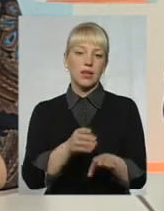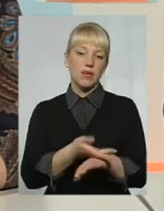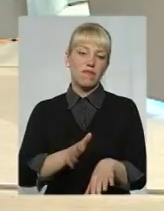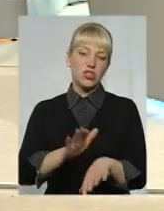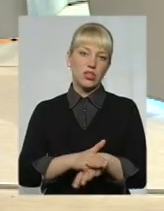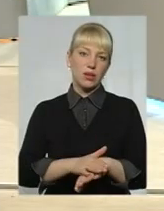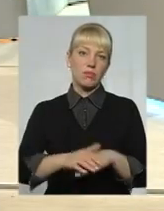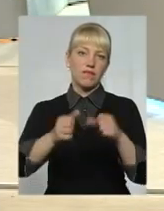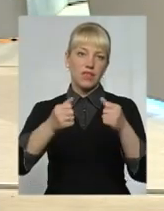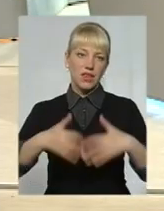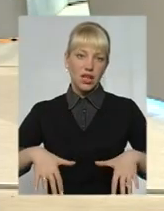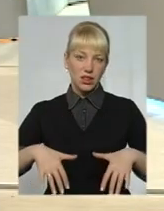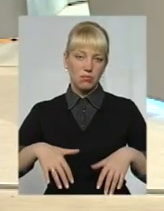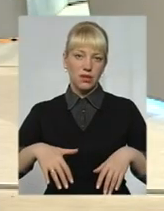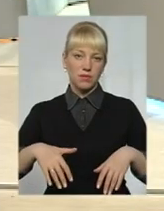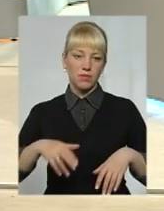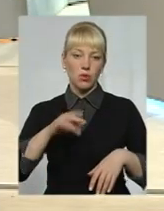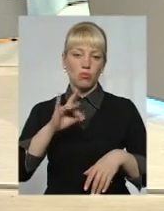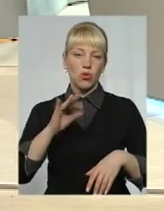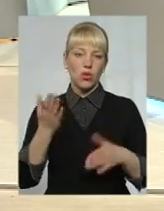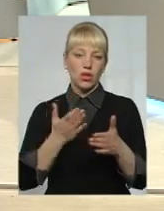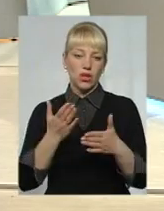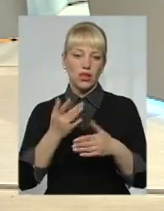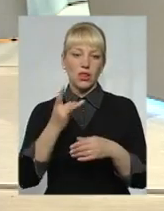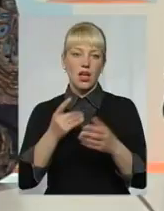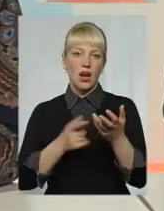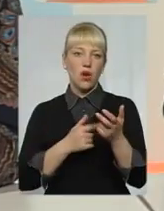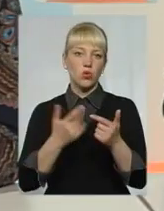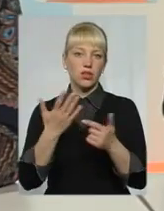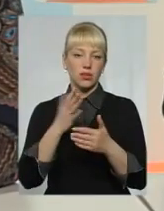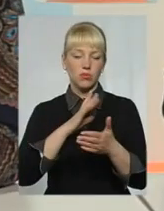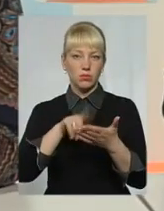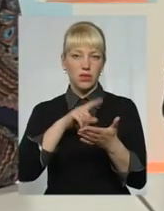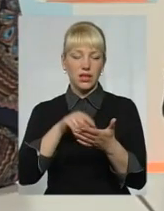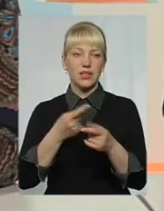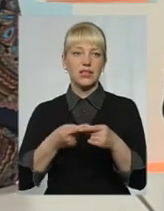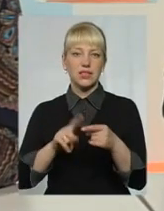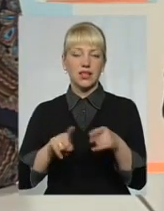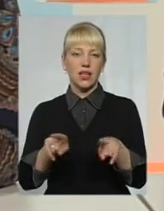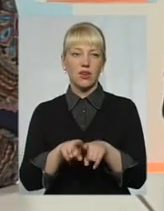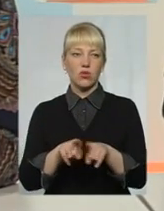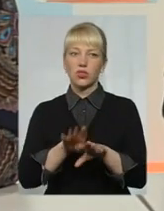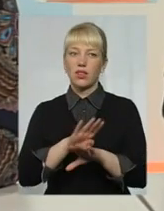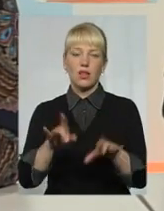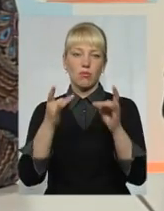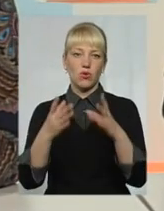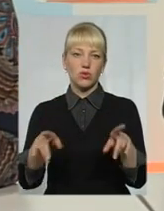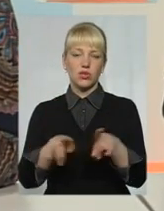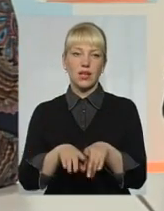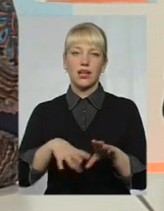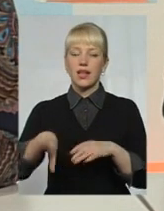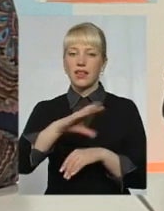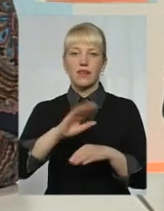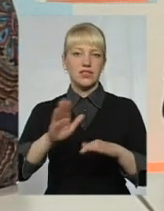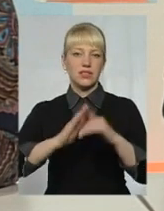втратами, на рахунок яких поставили запитання, це теж не просто так. Не всі